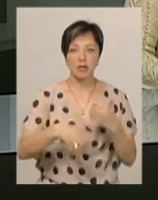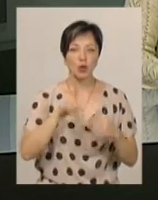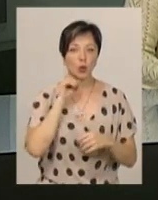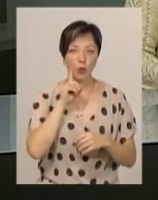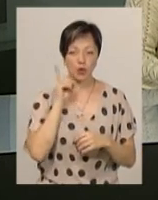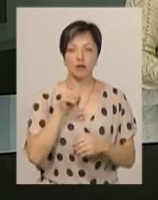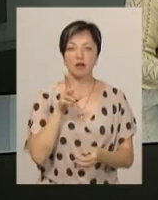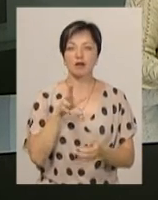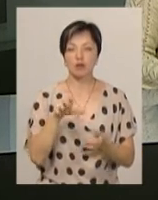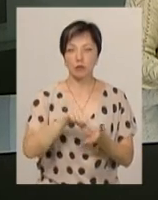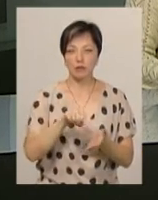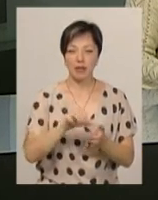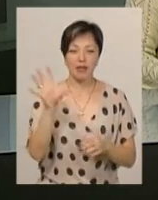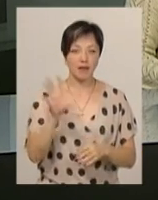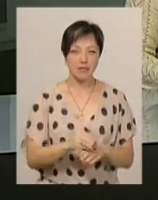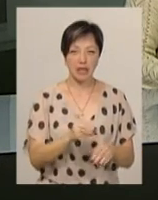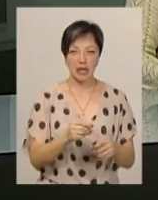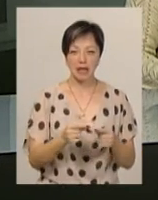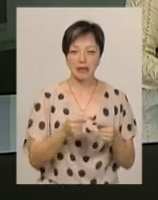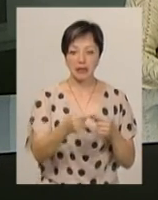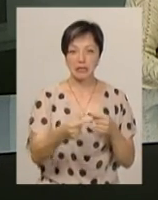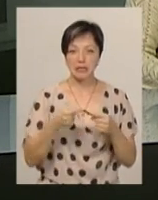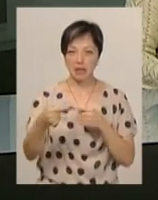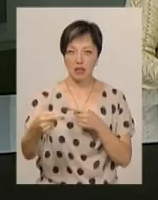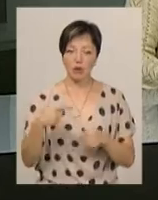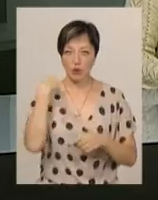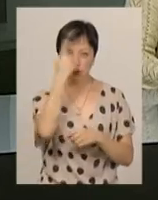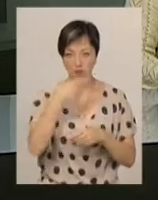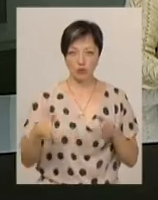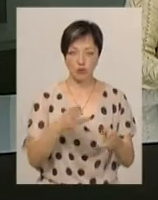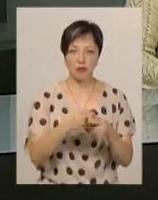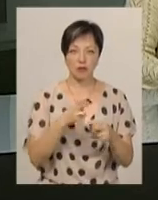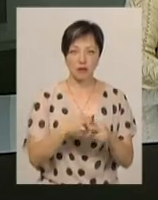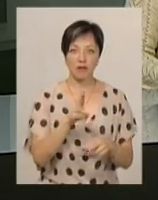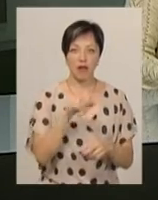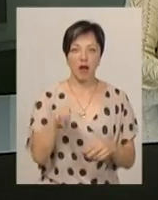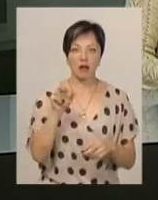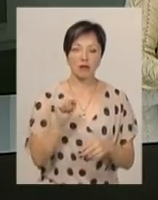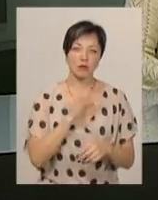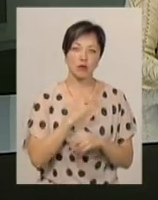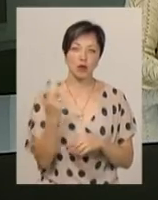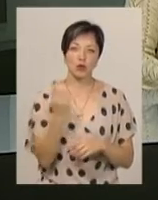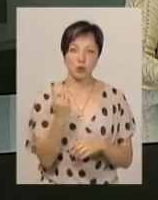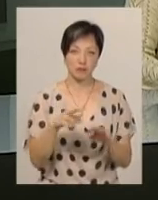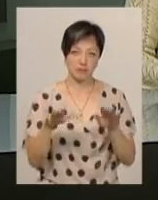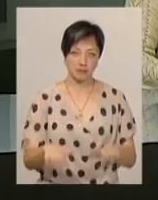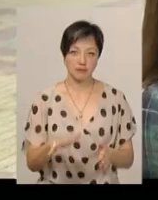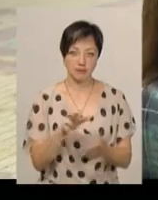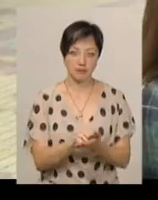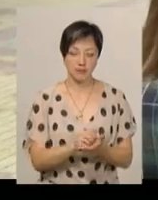юньорів вона брала участь на всіх дистанціях. На особистій смузі перешкод Владислава Бойко здобула друге місце.